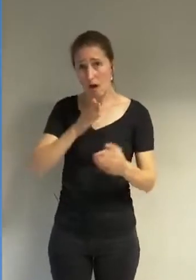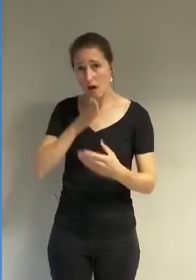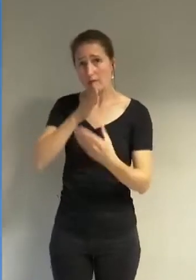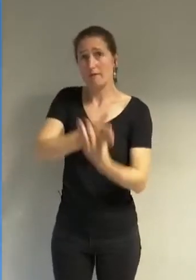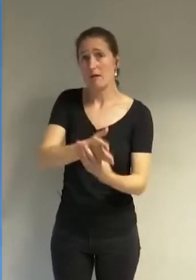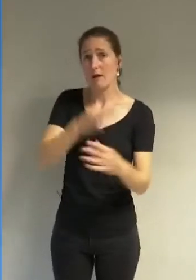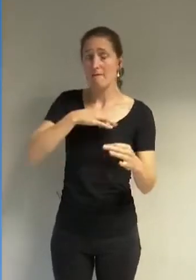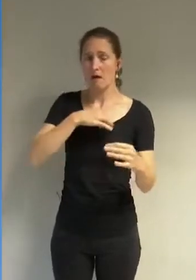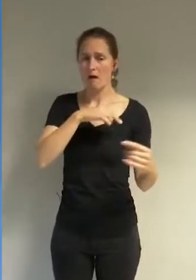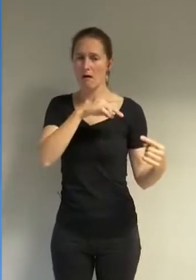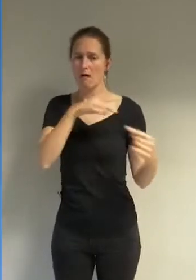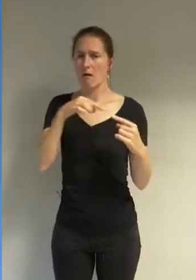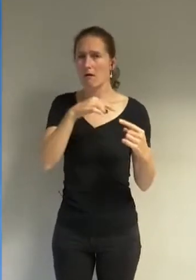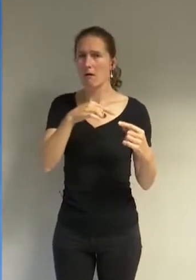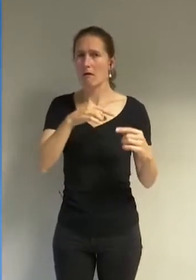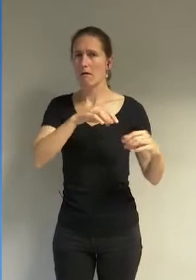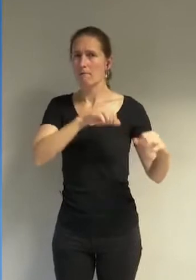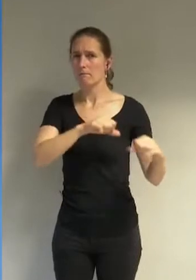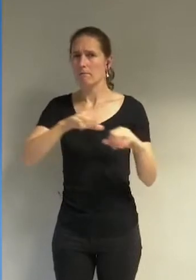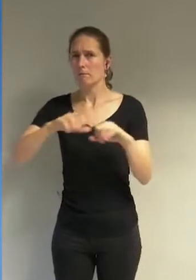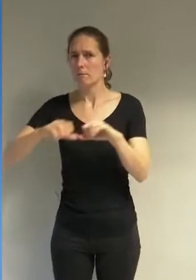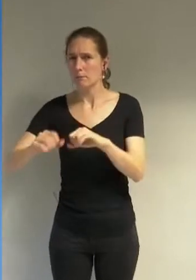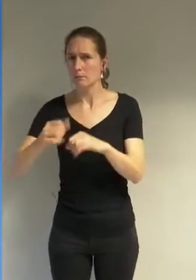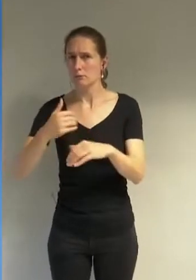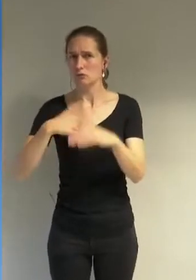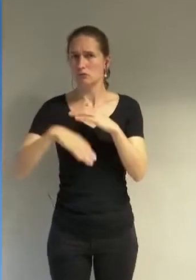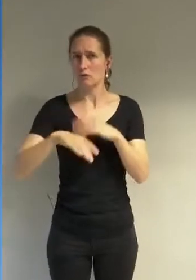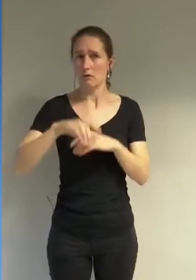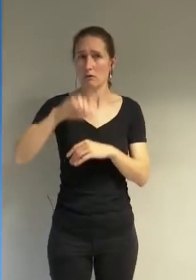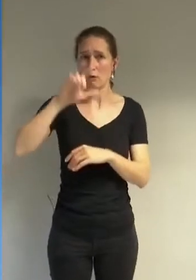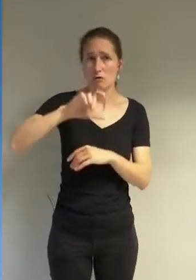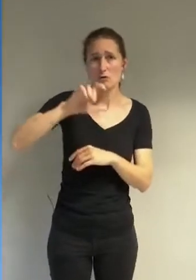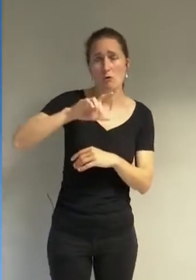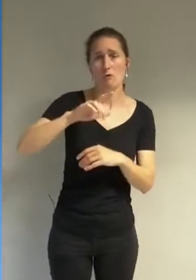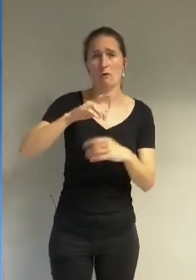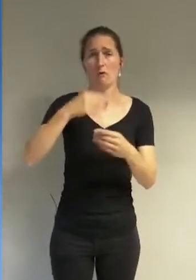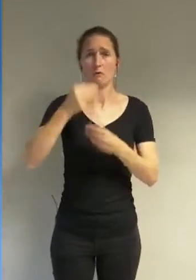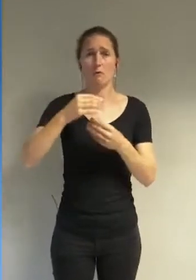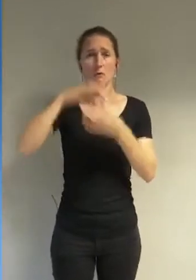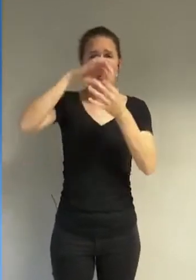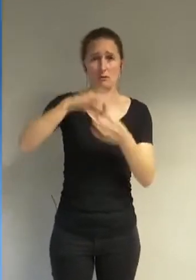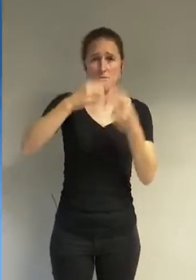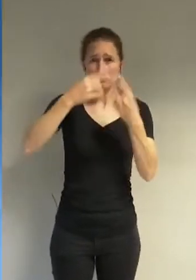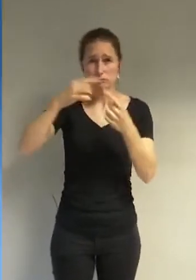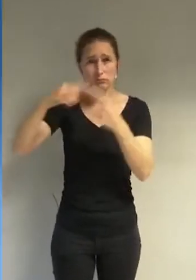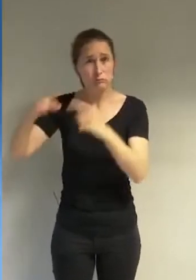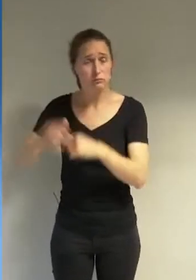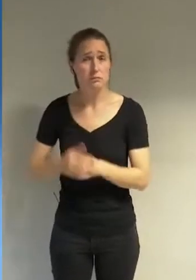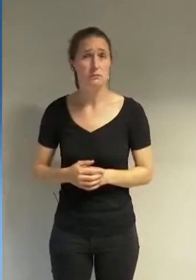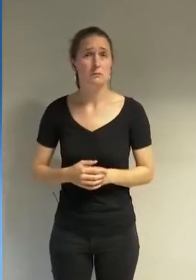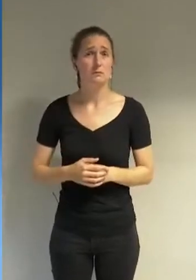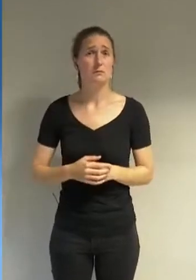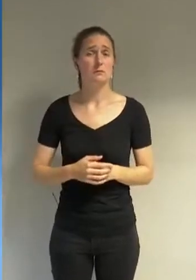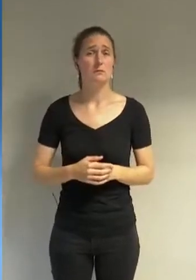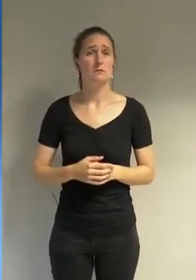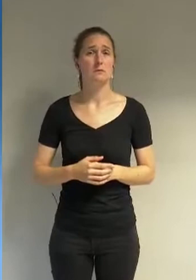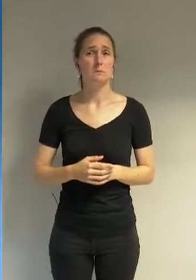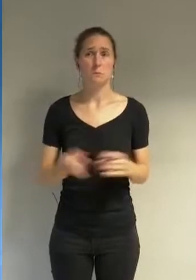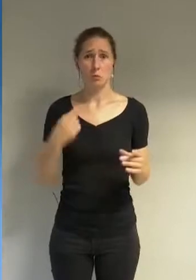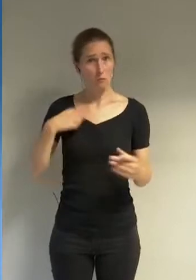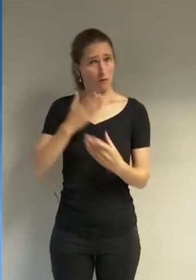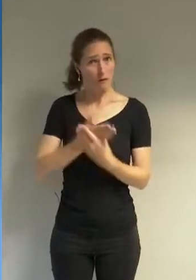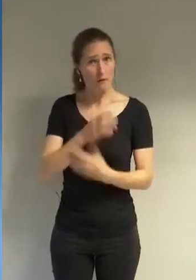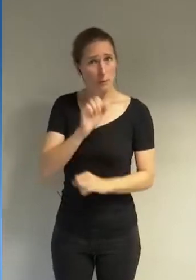de force à l'oeuvre dans les différents courants de l'islam et de l'islam politique sur le